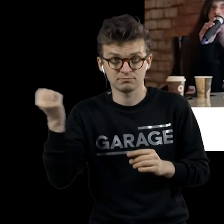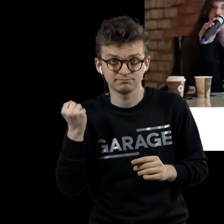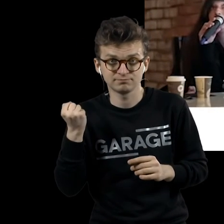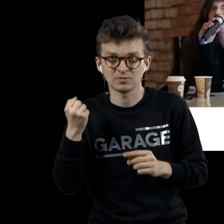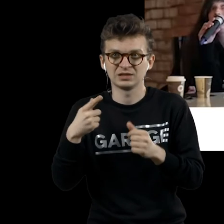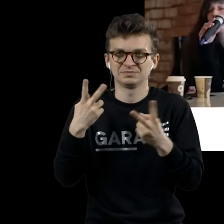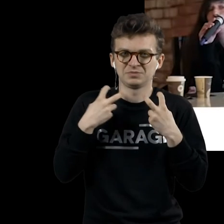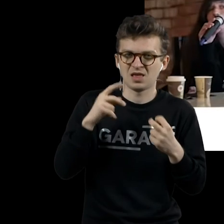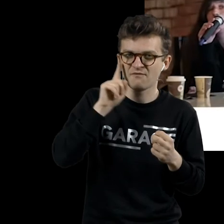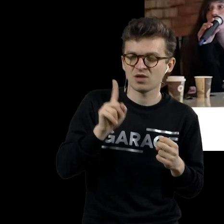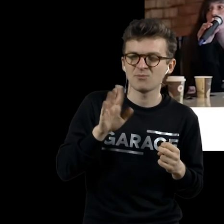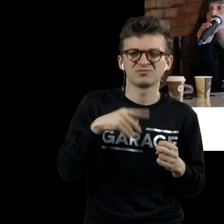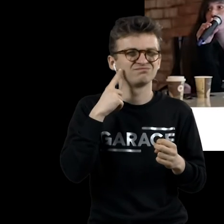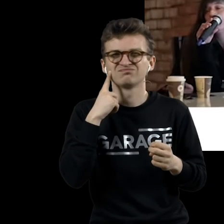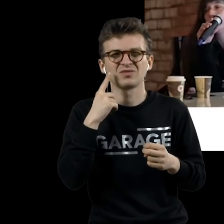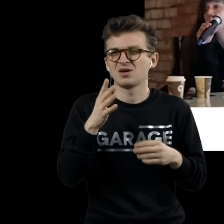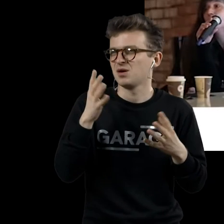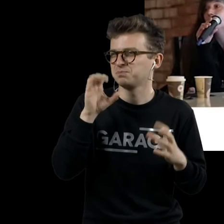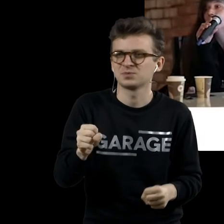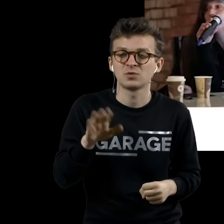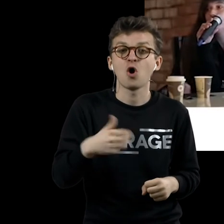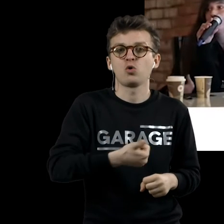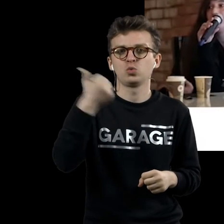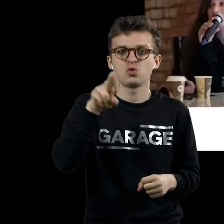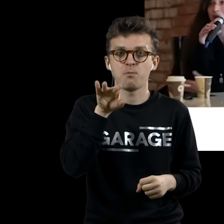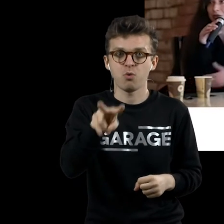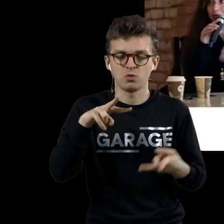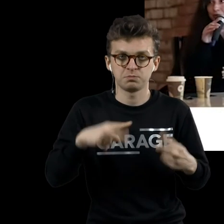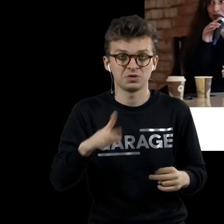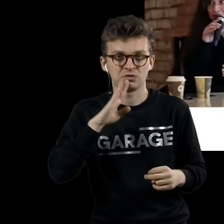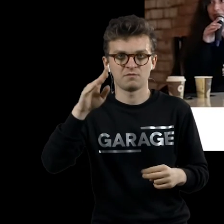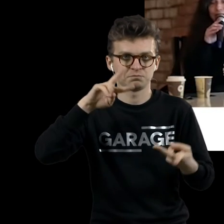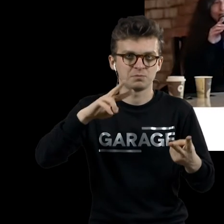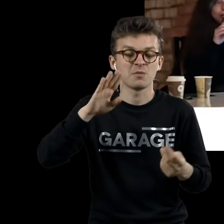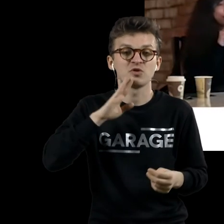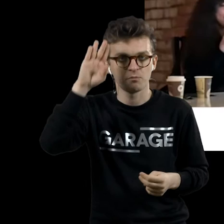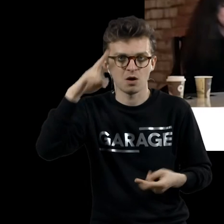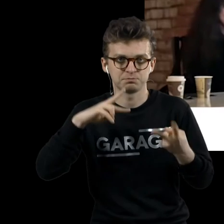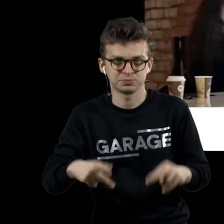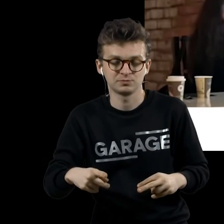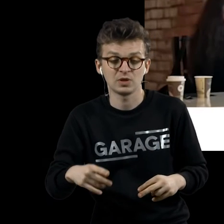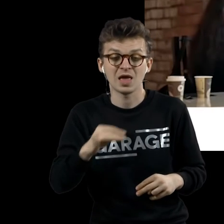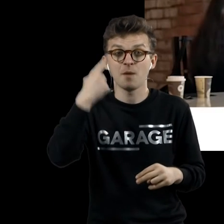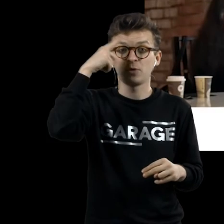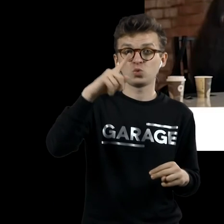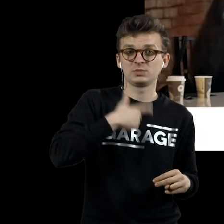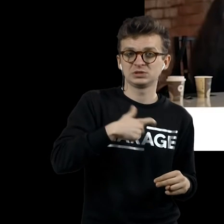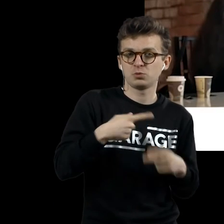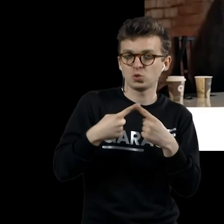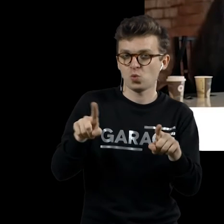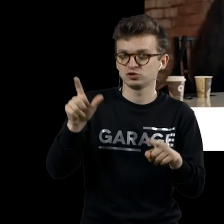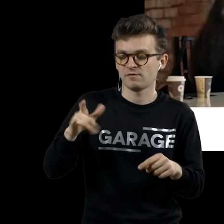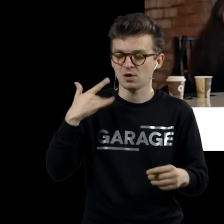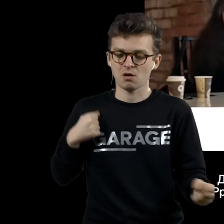менять национальность – это все-таки мелко. Можно поменять полк. И придумывает вот эту самую женское альтер-эго. Худую, как бы,